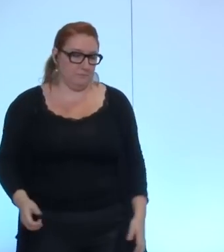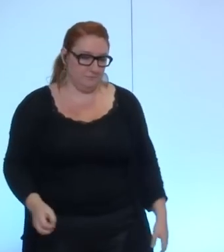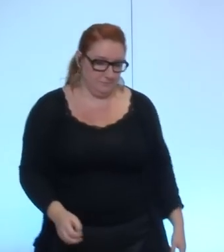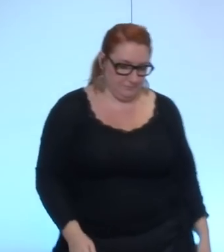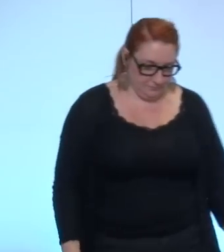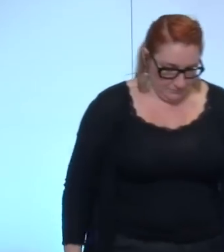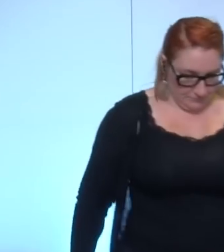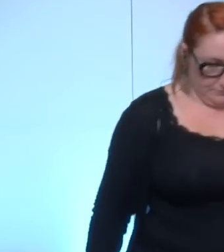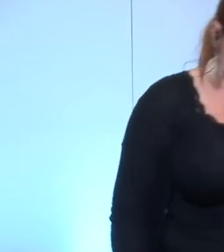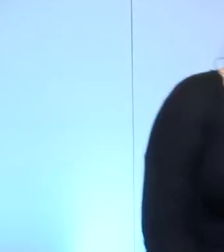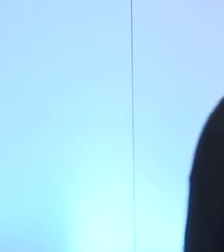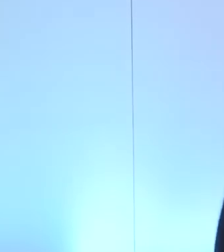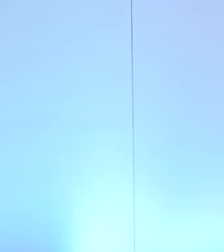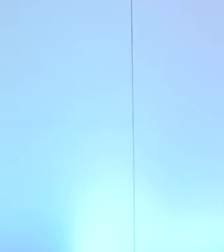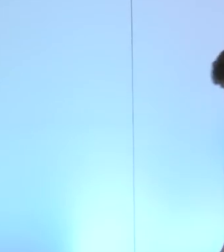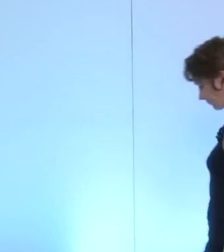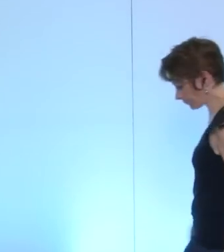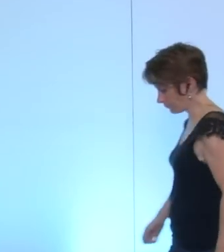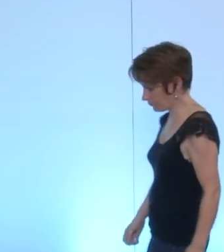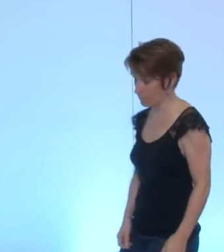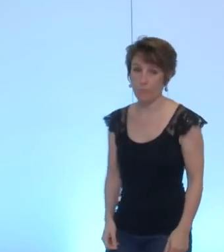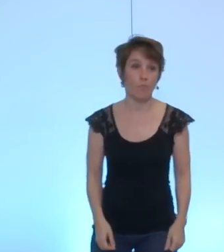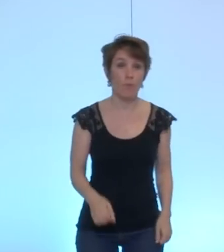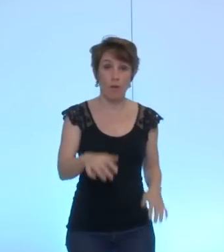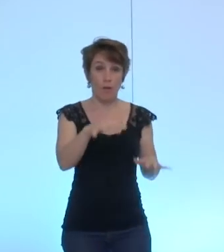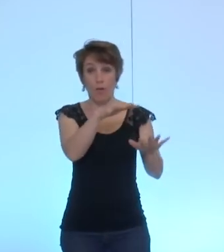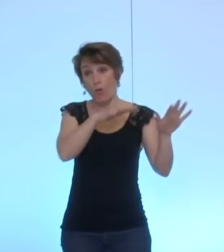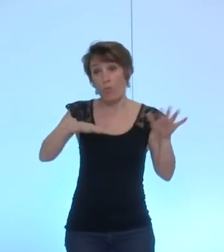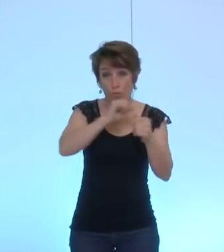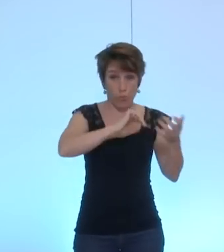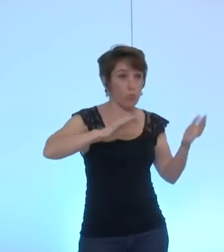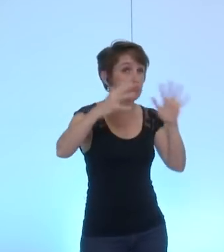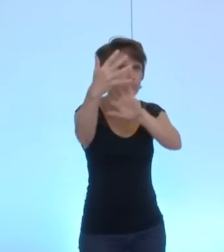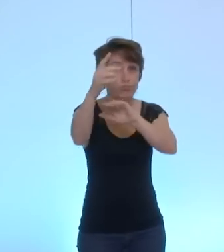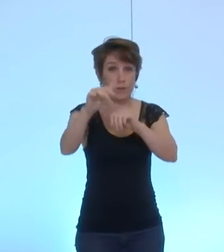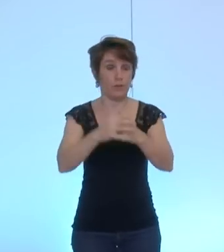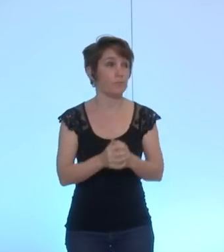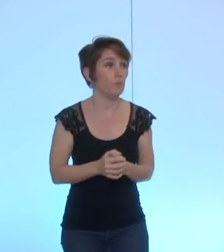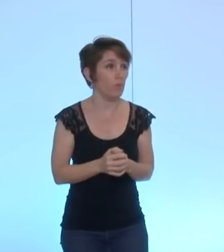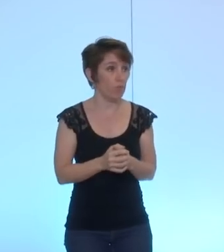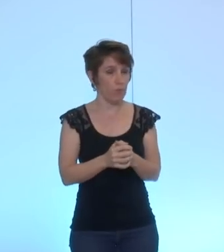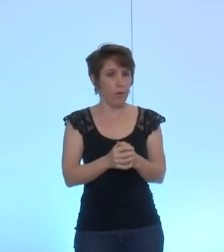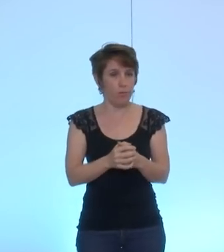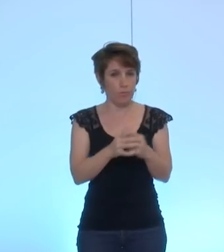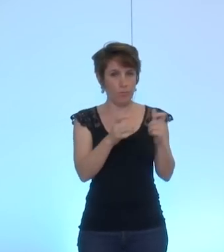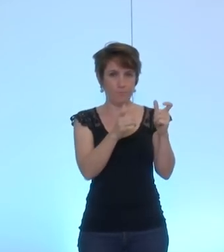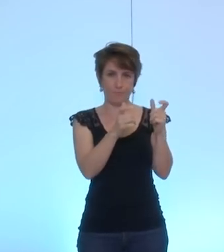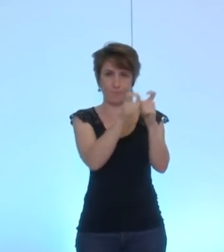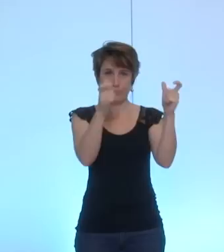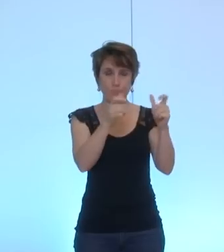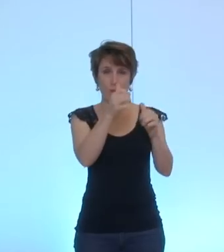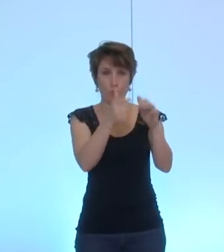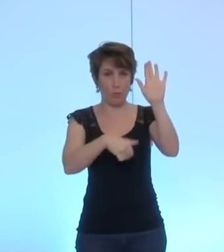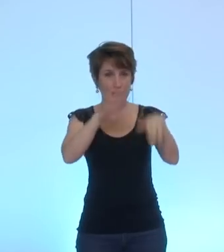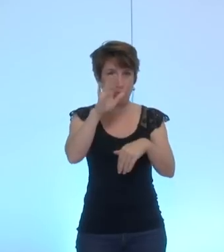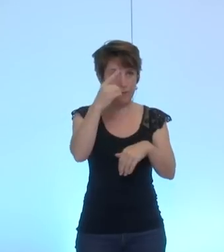Tout le monde bouge. Le digital Grenoble qui est candidat pour le label French Tech ne prévoit pas